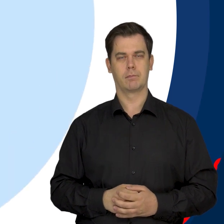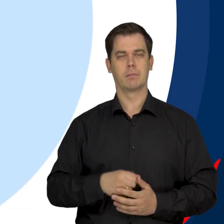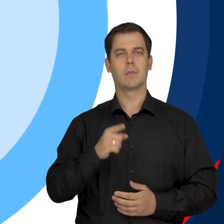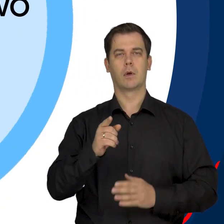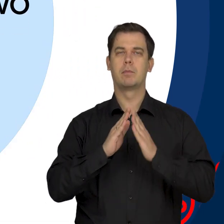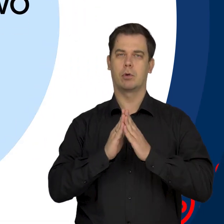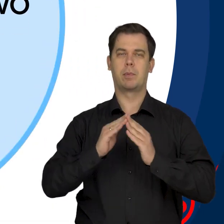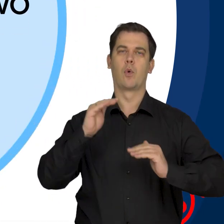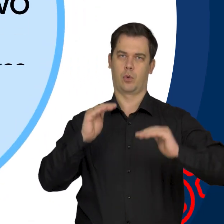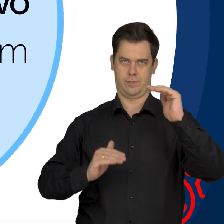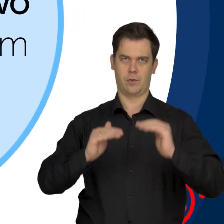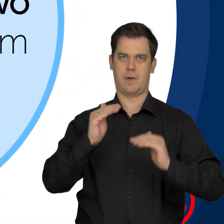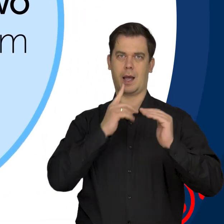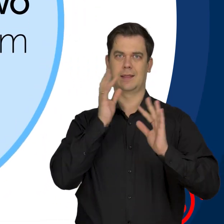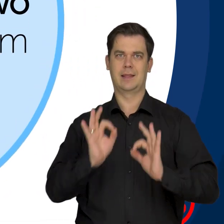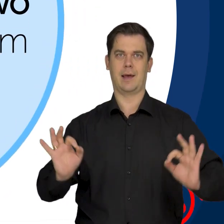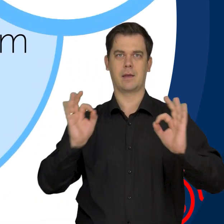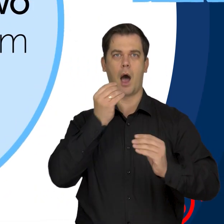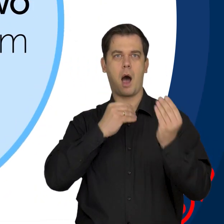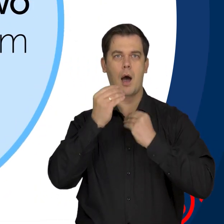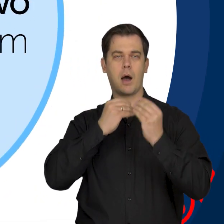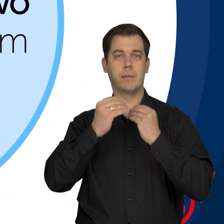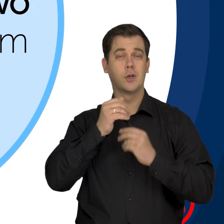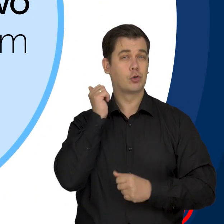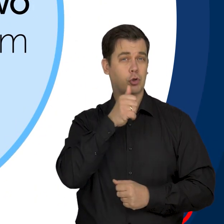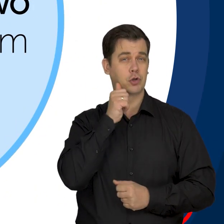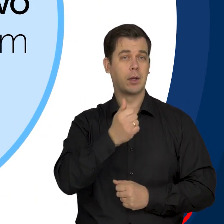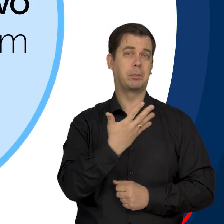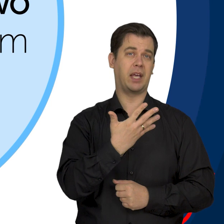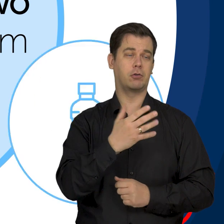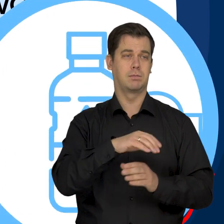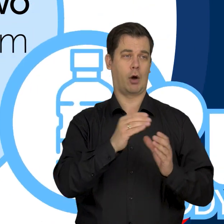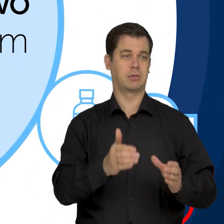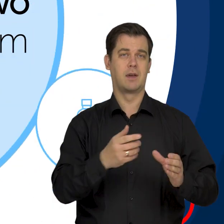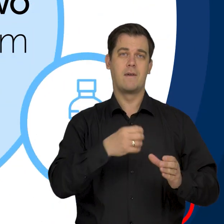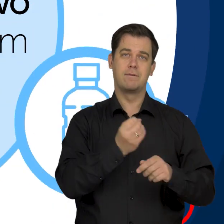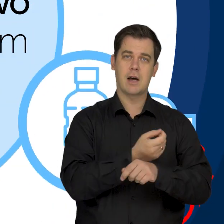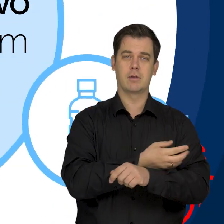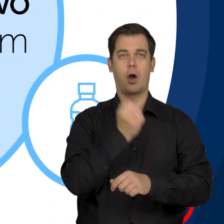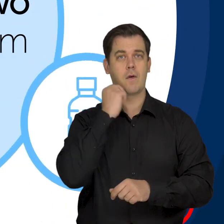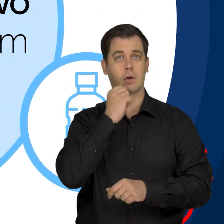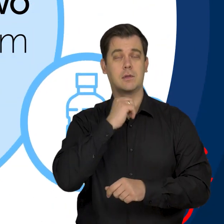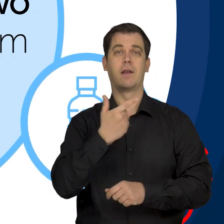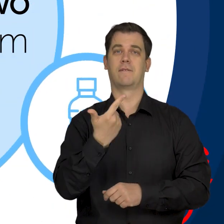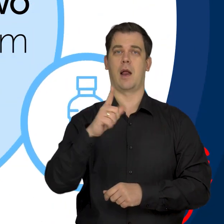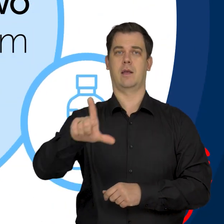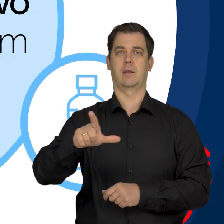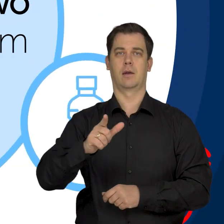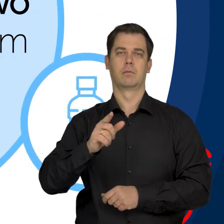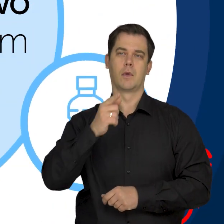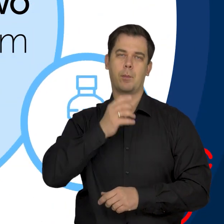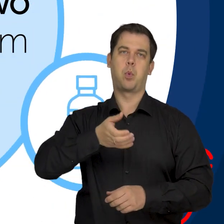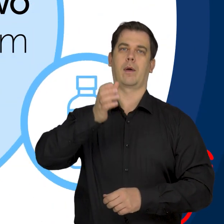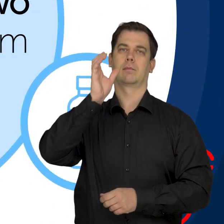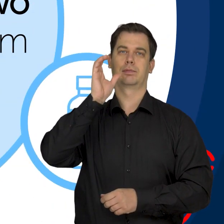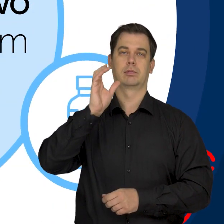Stosuj zrównoważoną dietę. Codziennie jedz 5 porcji warzyw i owoców i wypijaj około 2 litrów płynów.